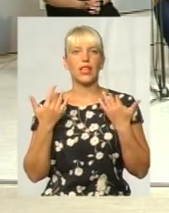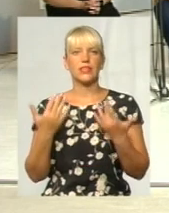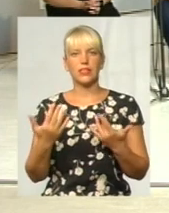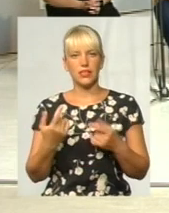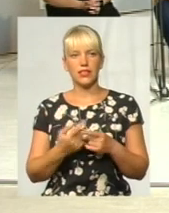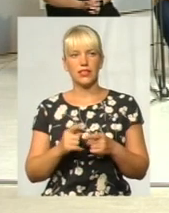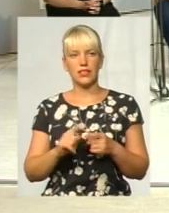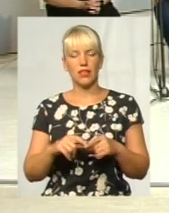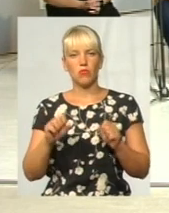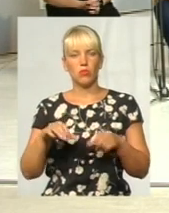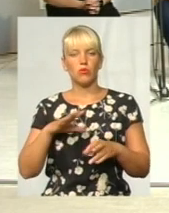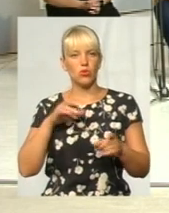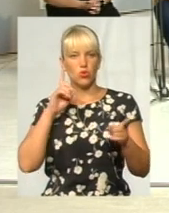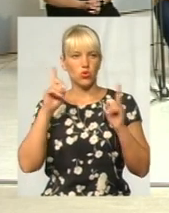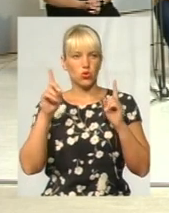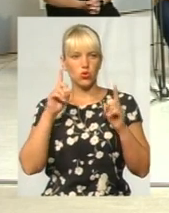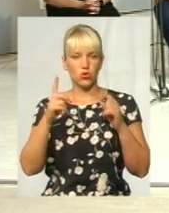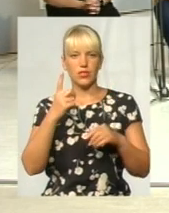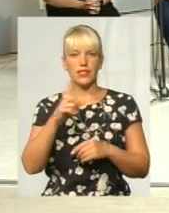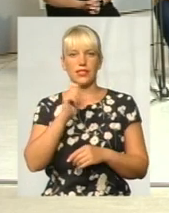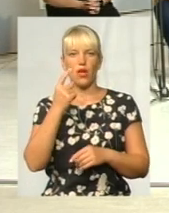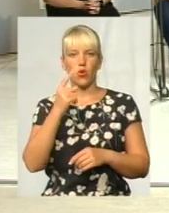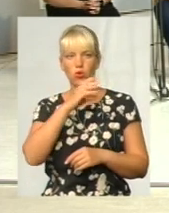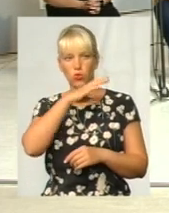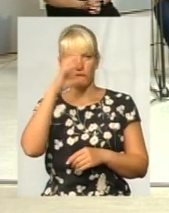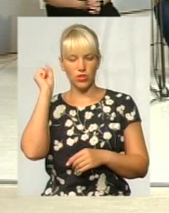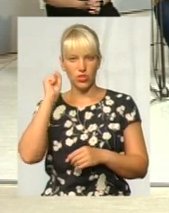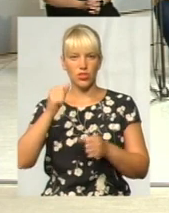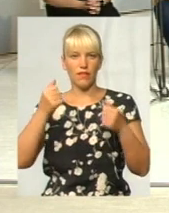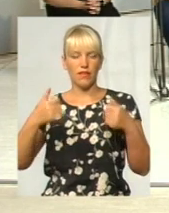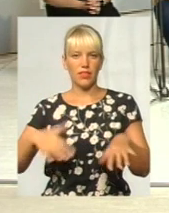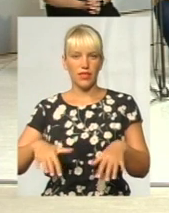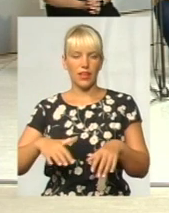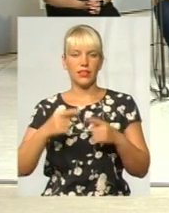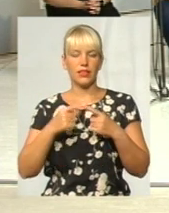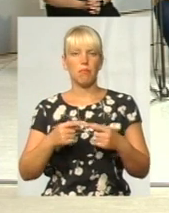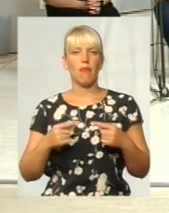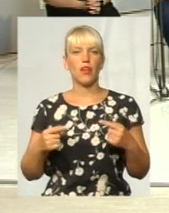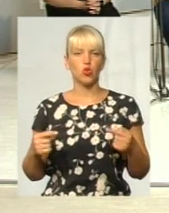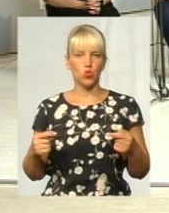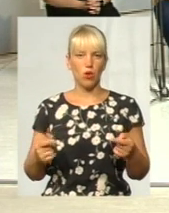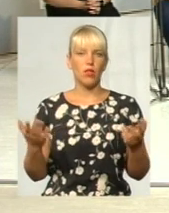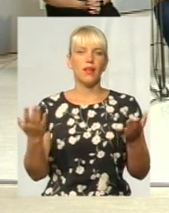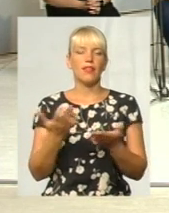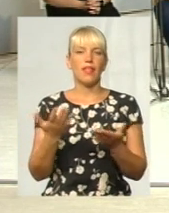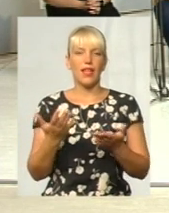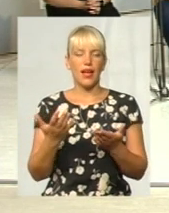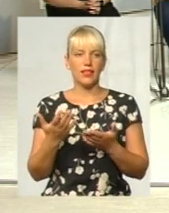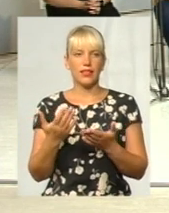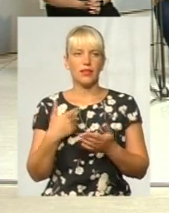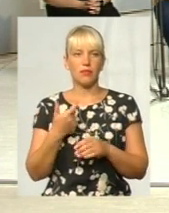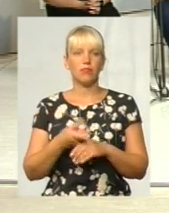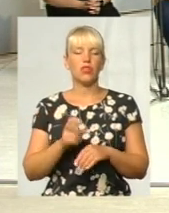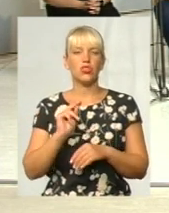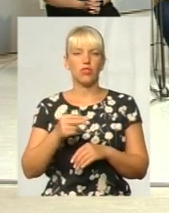мабуть, шок. За одну ніч втратити майно, на яке, я більш